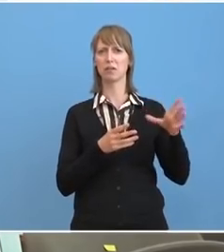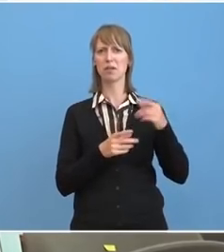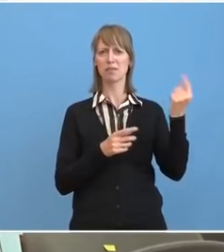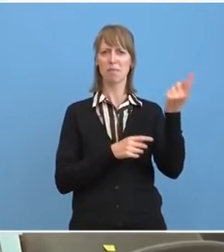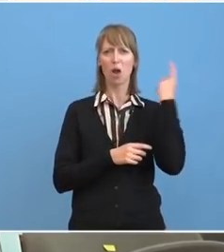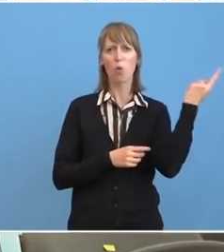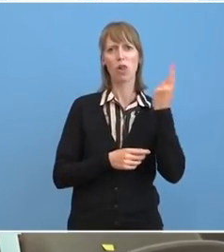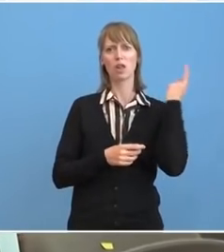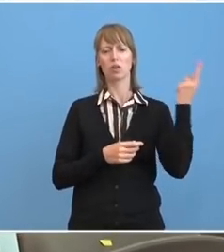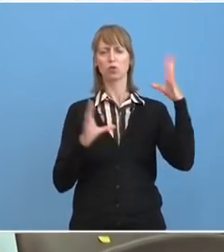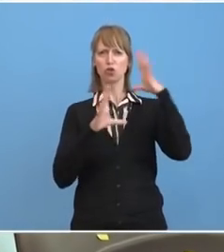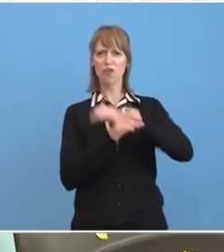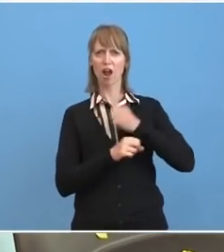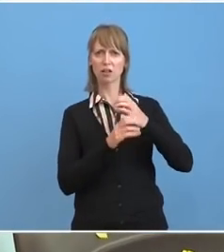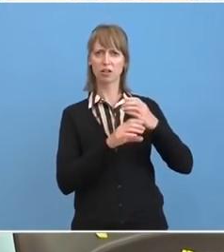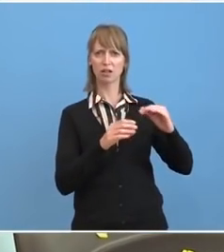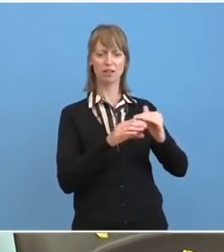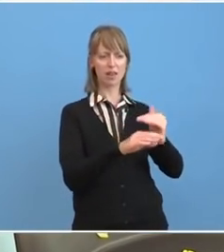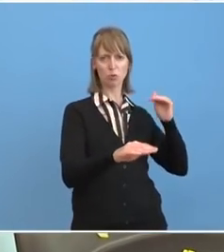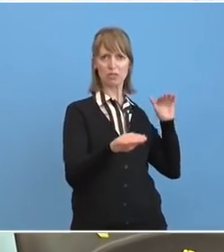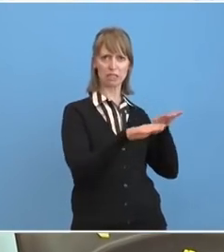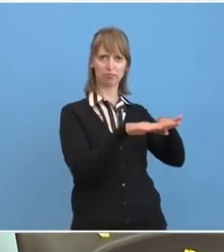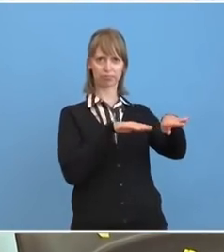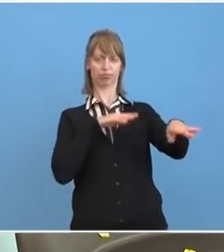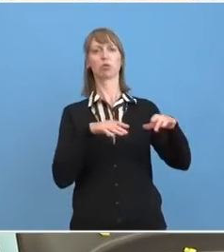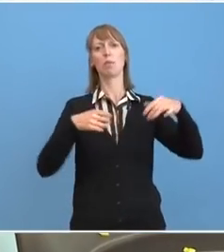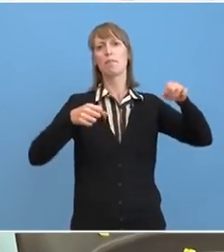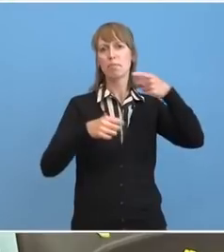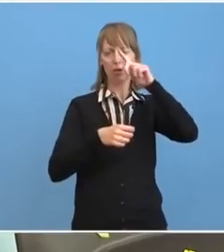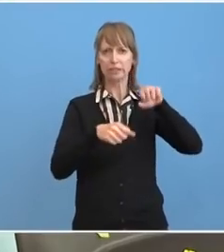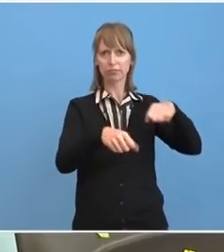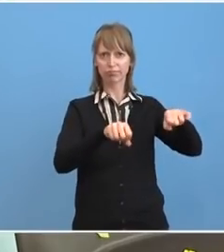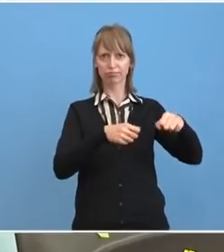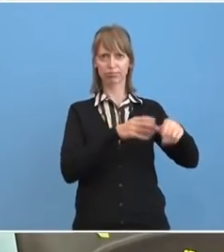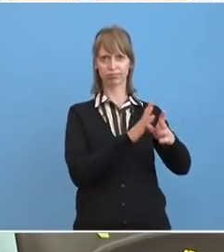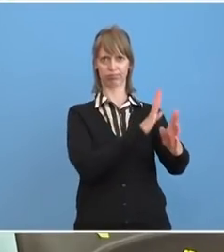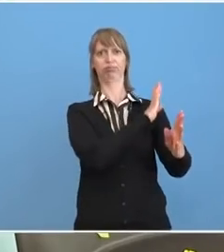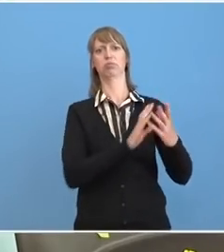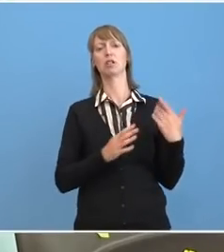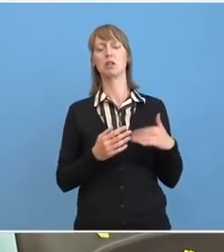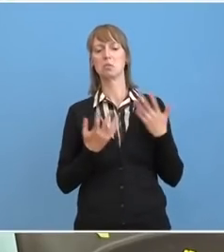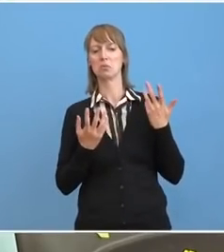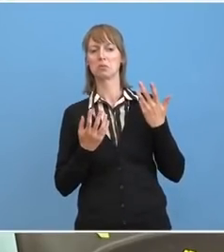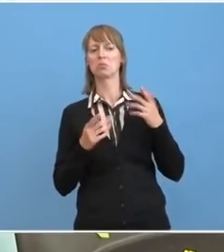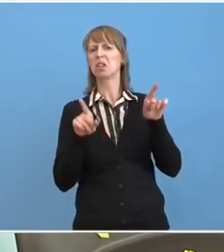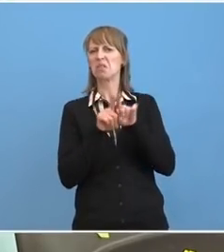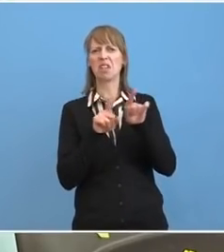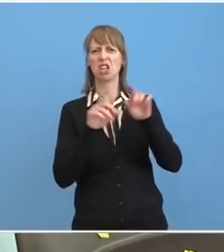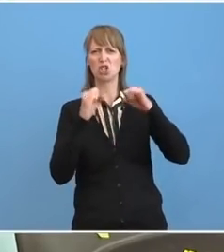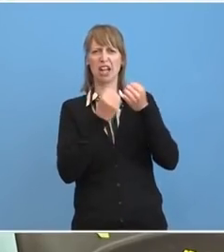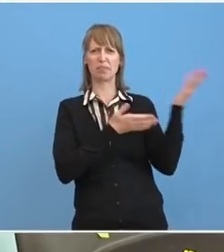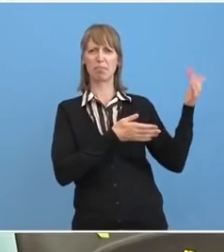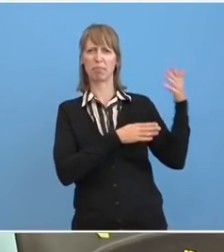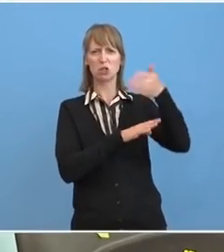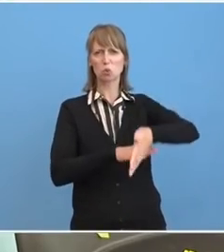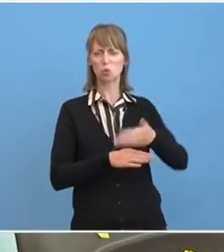und Polizei, Motorradescorte, also Bilder, die man von Staatsbesuchen kennt. Können Sie da noch mal ausführen, genau auf welchen